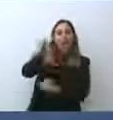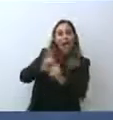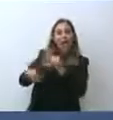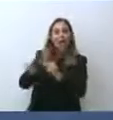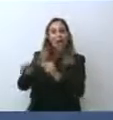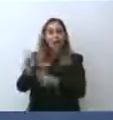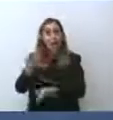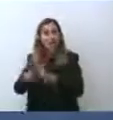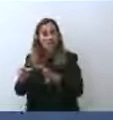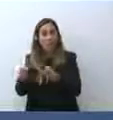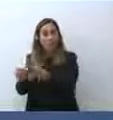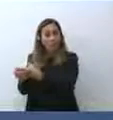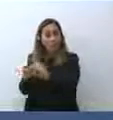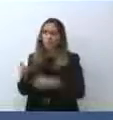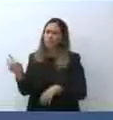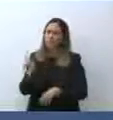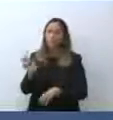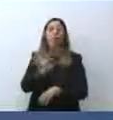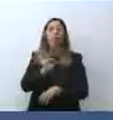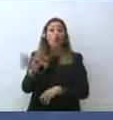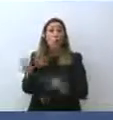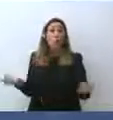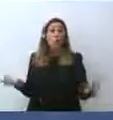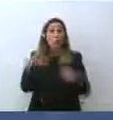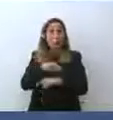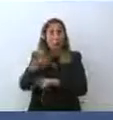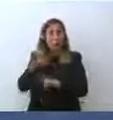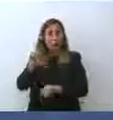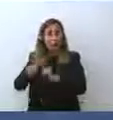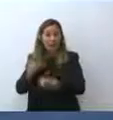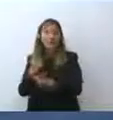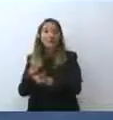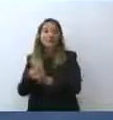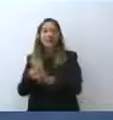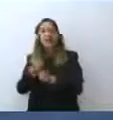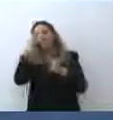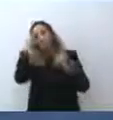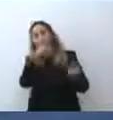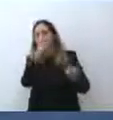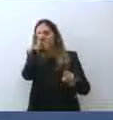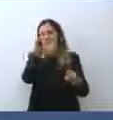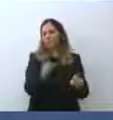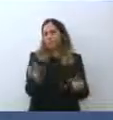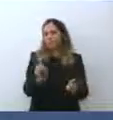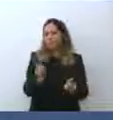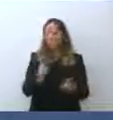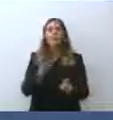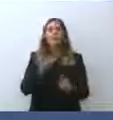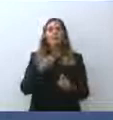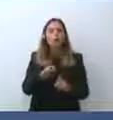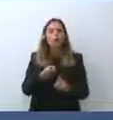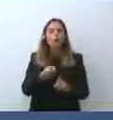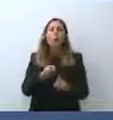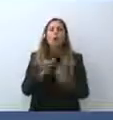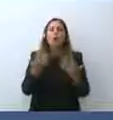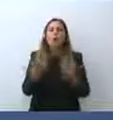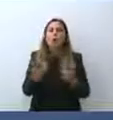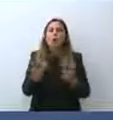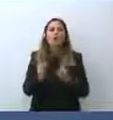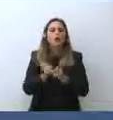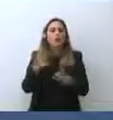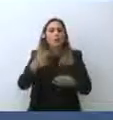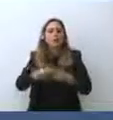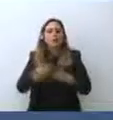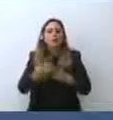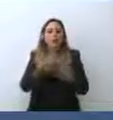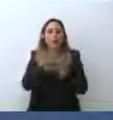partiti non devono fare il mestiere del governo. Quindi, se c'è un chiarimento politico, quello è un qualcosa che viene risolto a livello di partiti, non